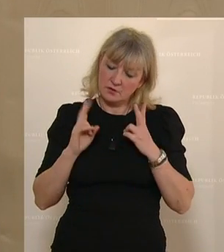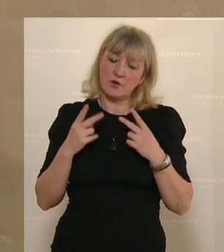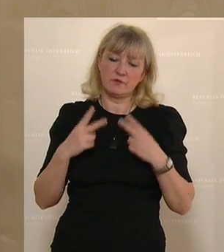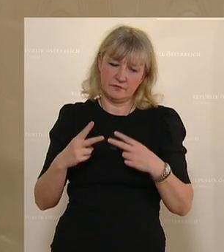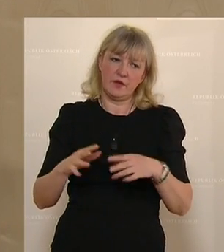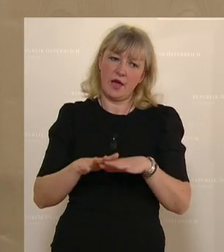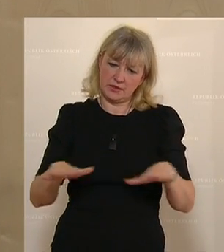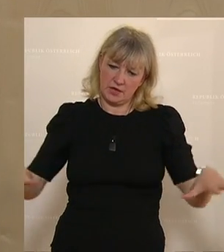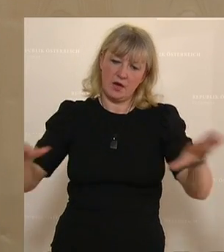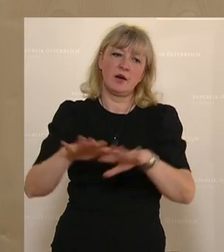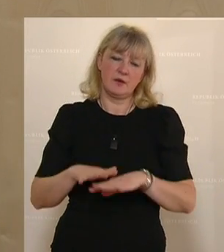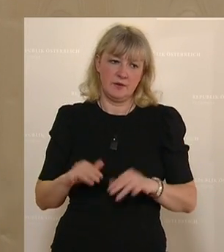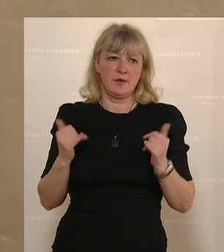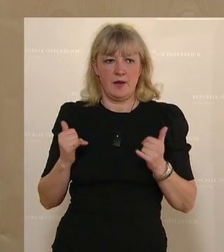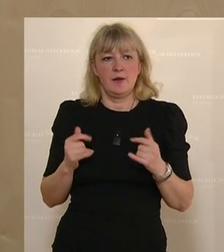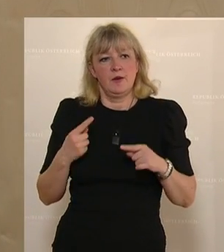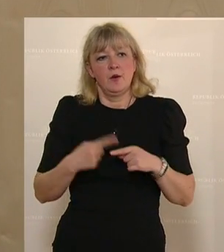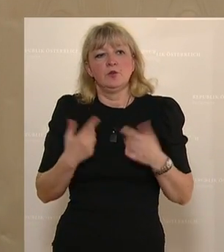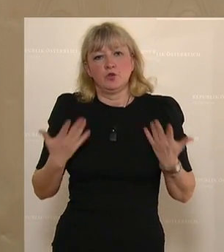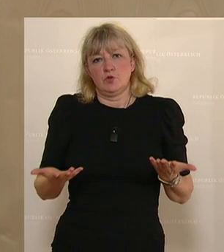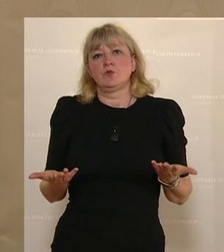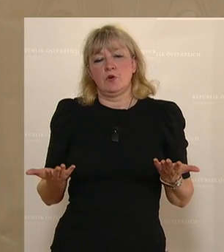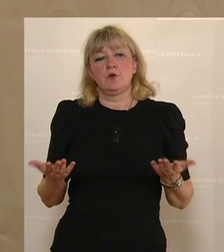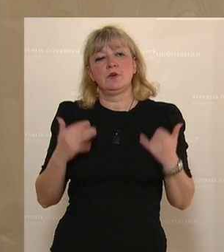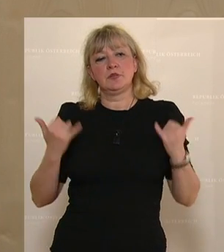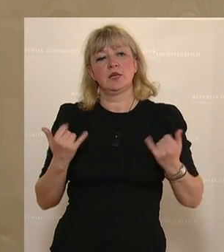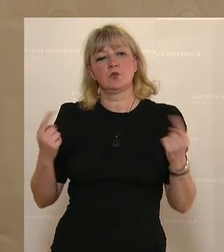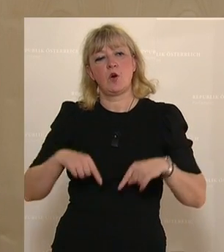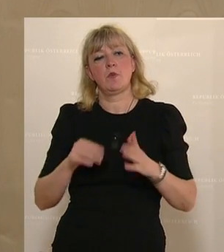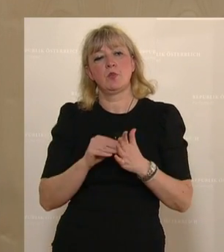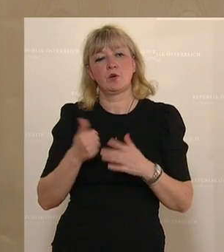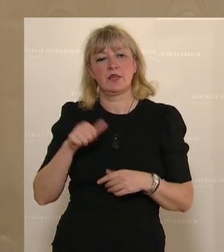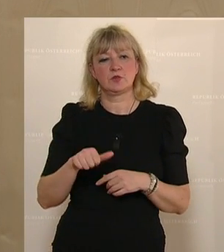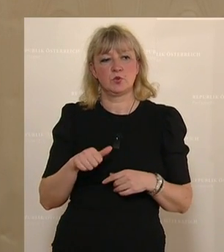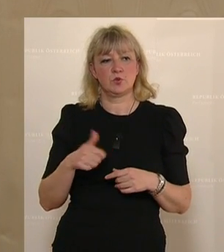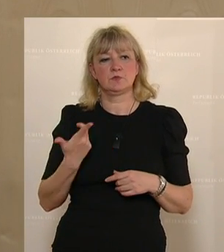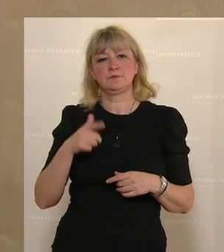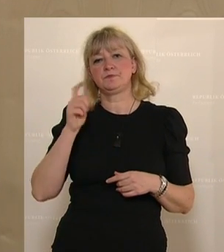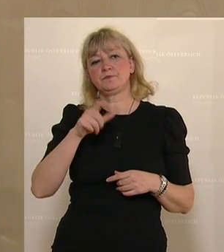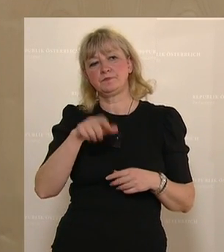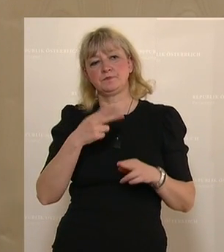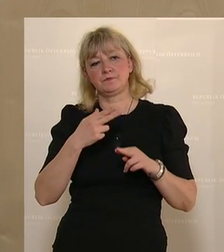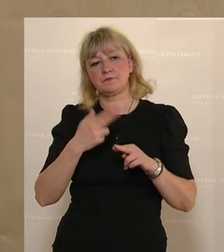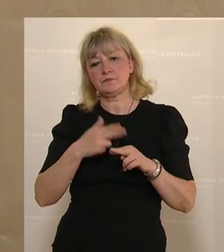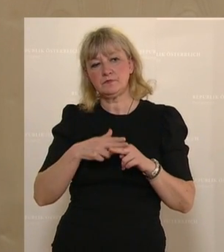auf alle weiter ausgerollt werden. Und so kommen jetzt auch noch dazu jene, die bei den